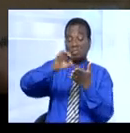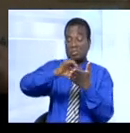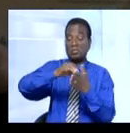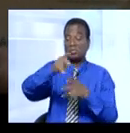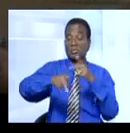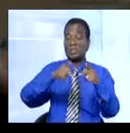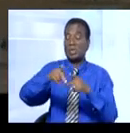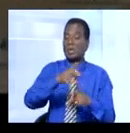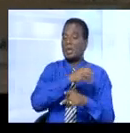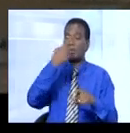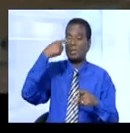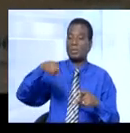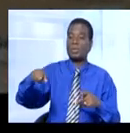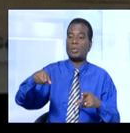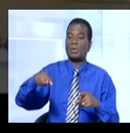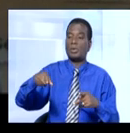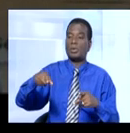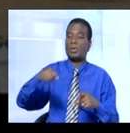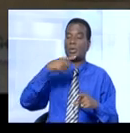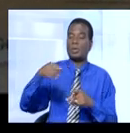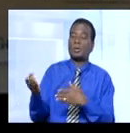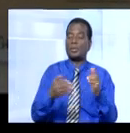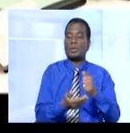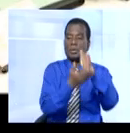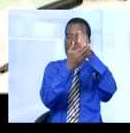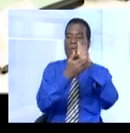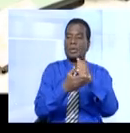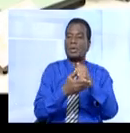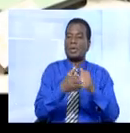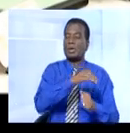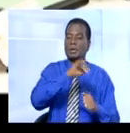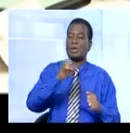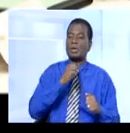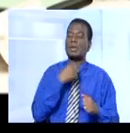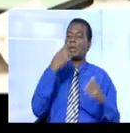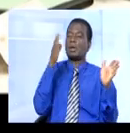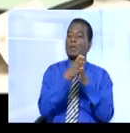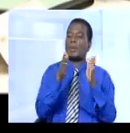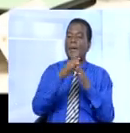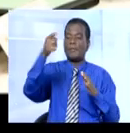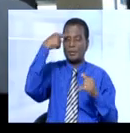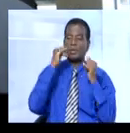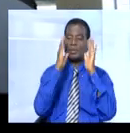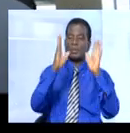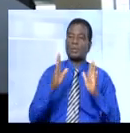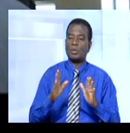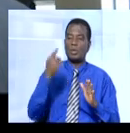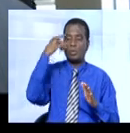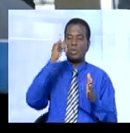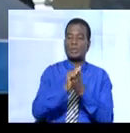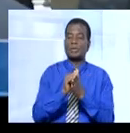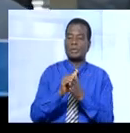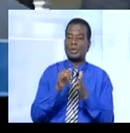et donc par conséquent on est amené à apporter un appui à ce processus. Je tiens à féliciter le gouvernement ivoirien pour cette